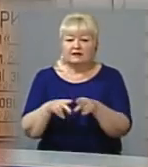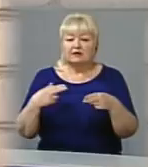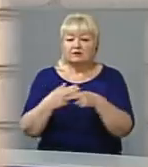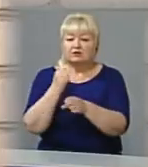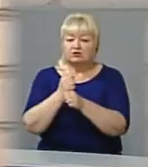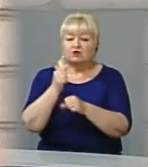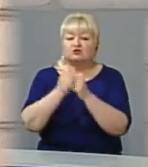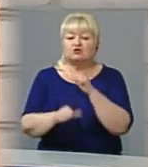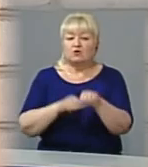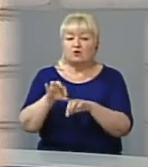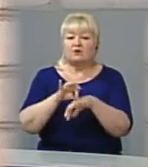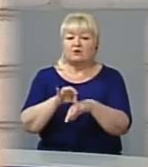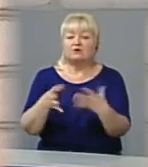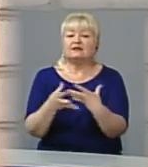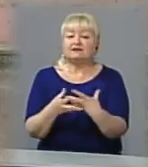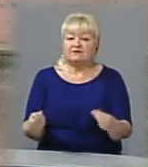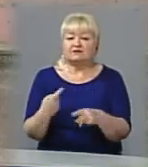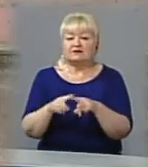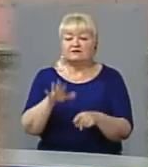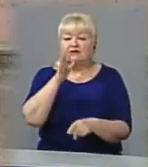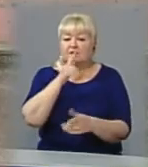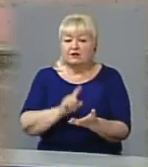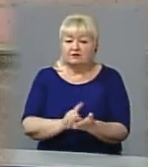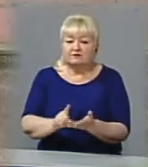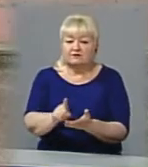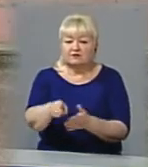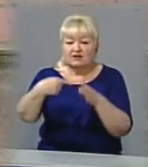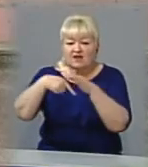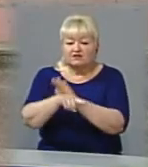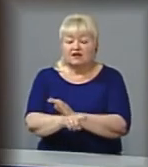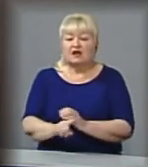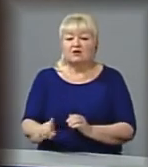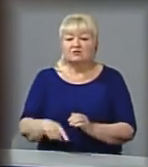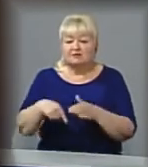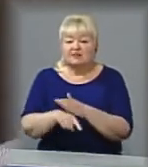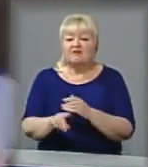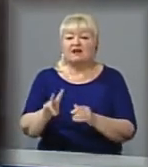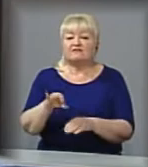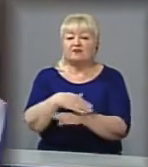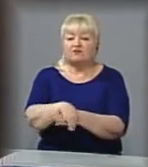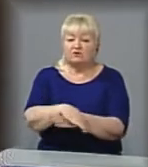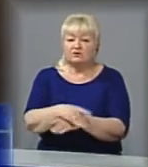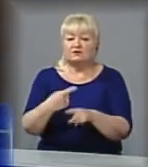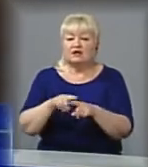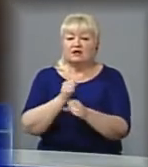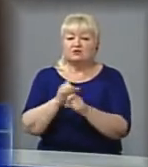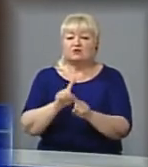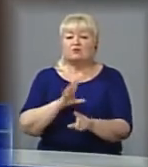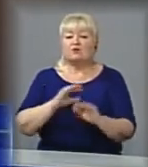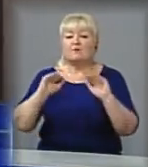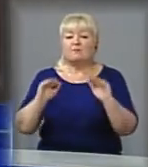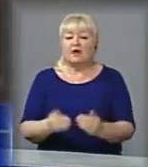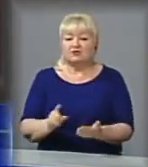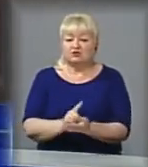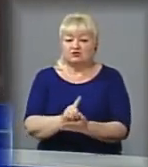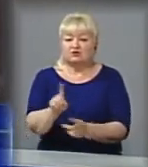щороку проводять навесні, адже саме в цей період гризуни мігрують з підвалів на вулицю. Це робиться для того, щоб було менше щурів, щоб